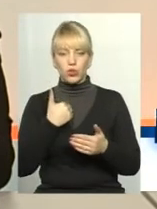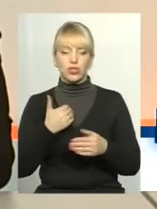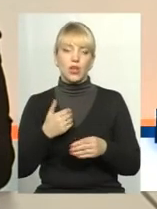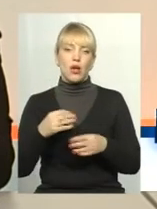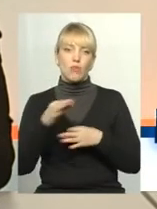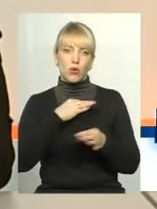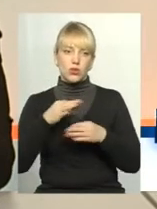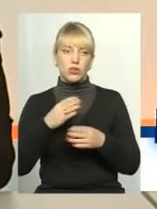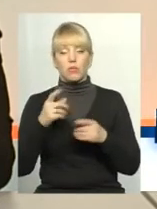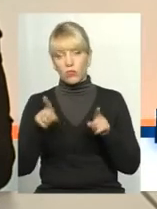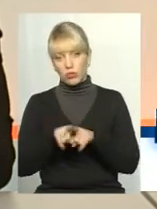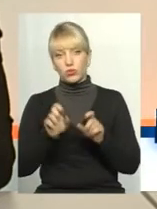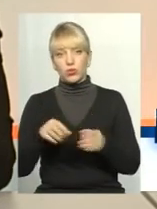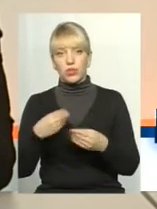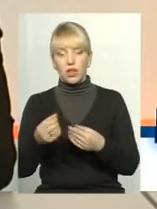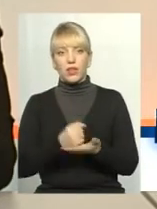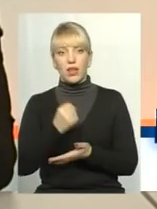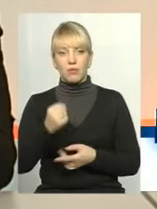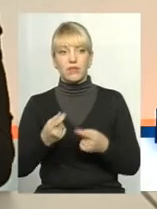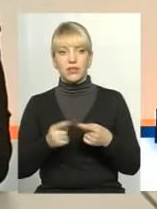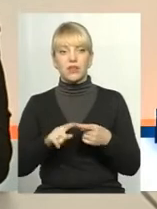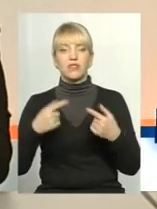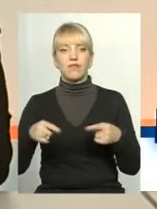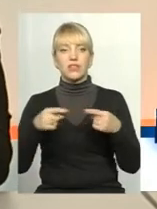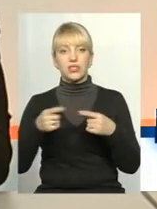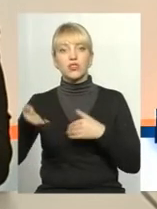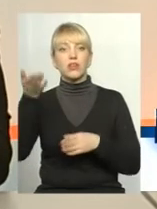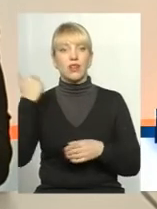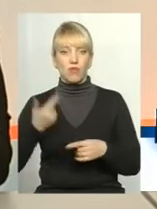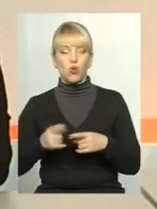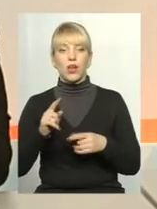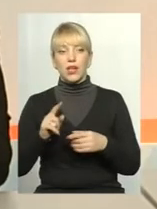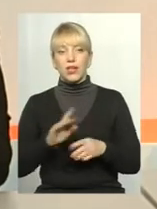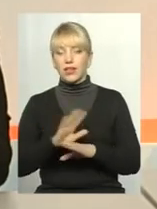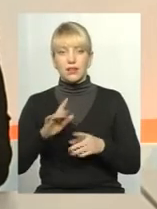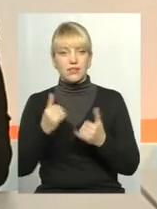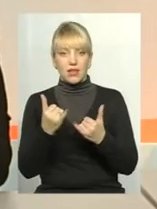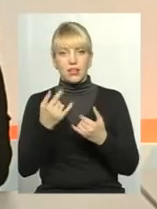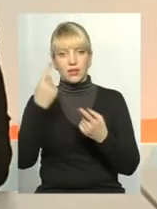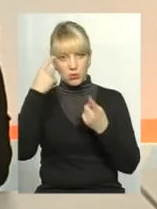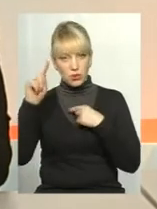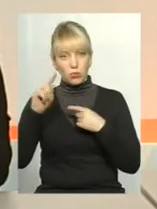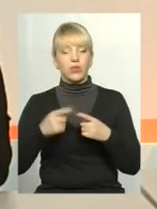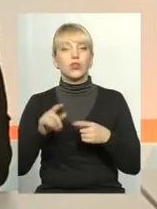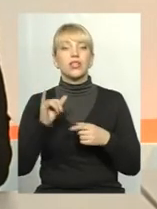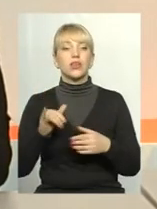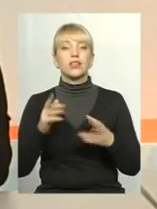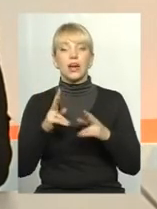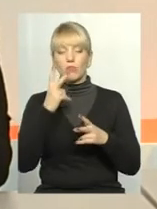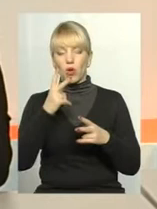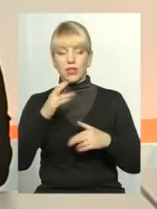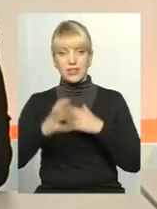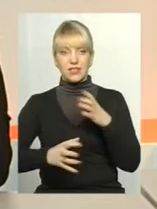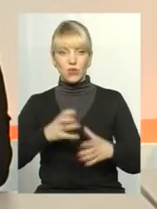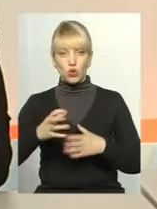також може дати направлення. І це вже визначено давно і нещойно воно придумано. І, в принципі, як показує